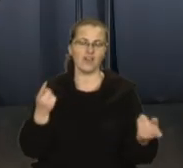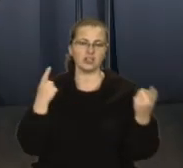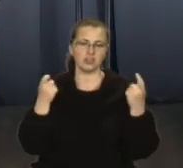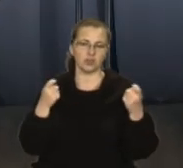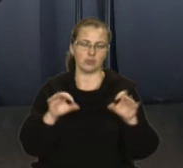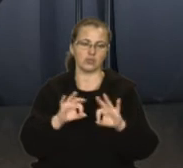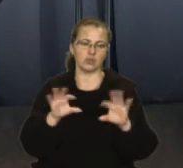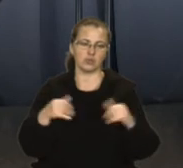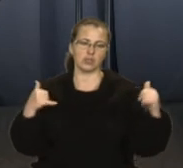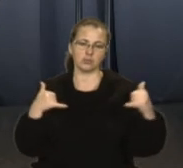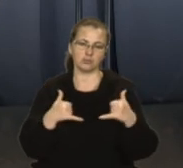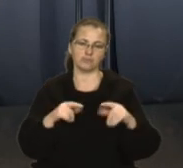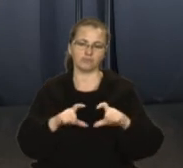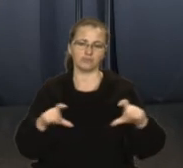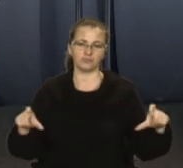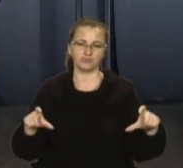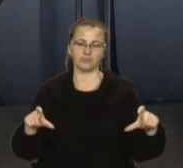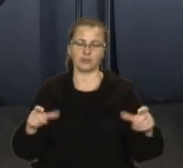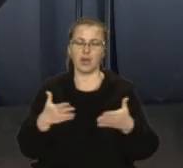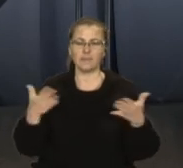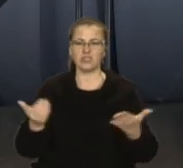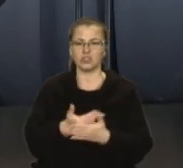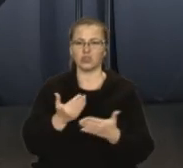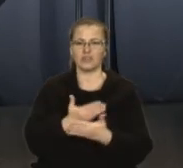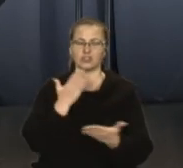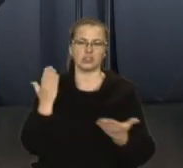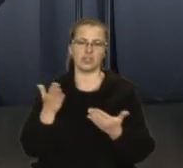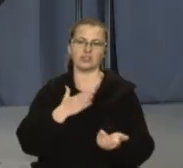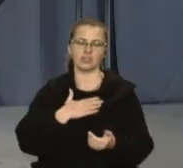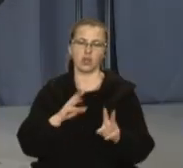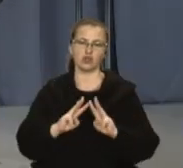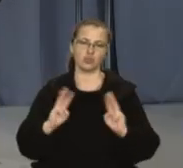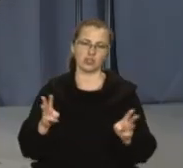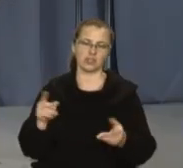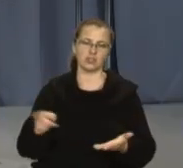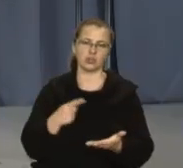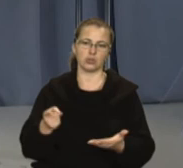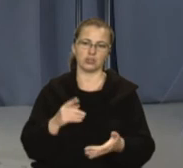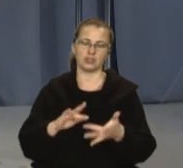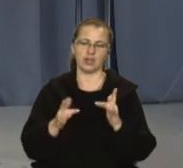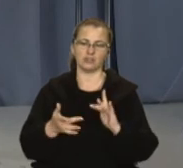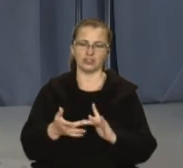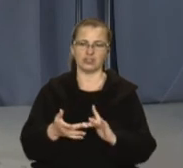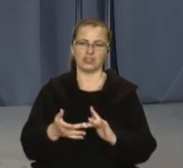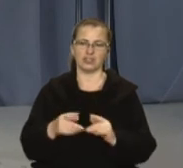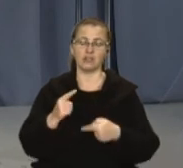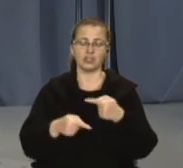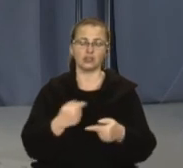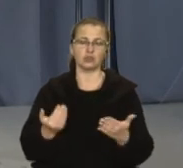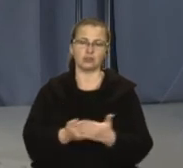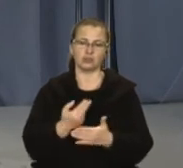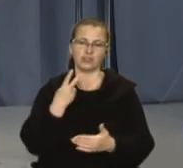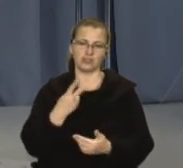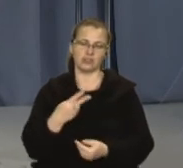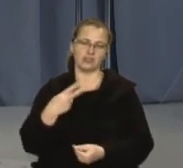повідомляйте нам. За номером нашої гарячої лінії більше новин читайте на нашому сайті та на сторінках у соцмережах. Наступний випуск